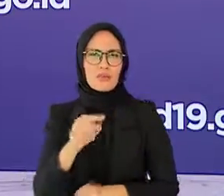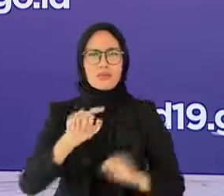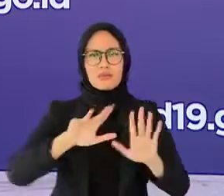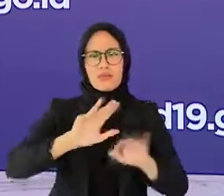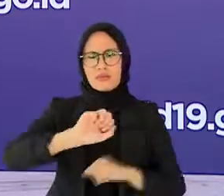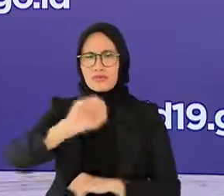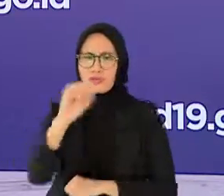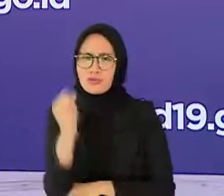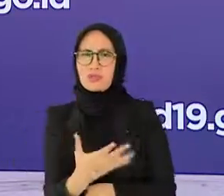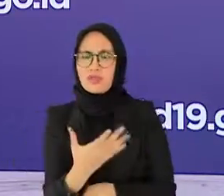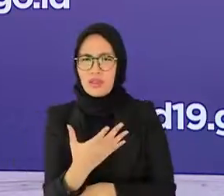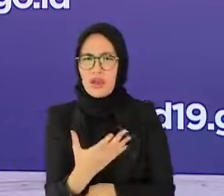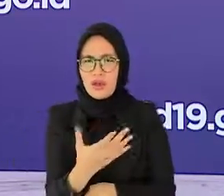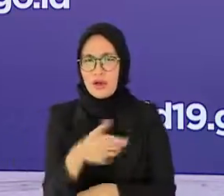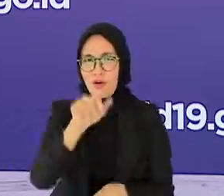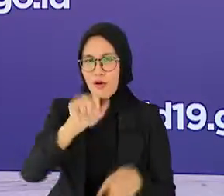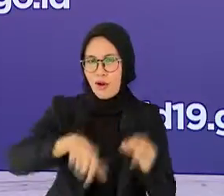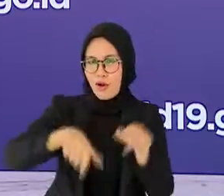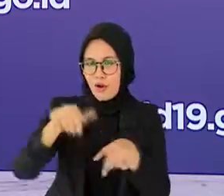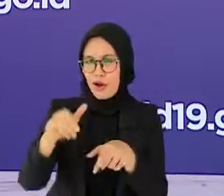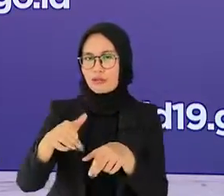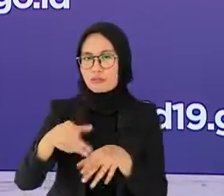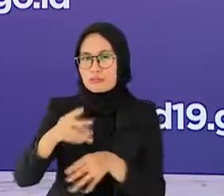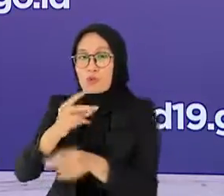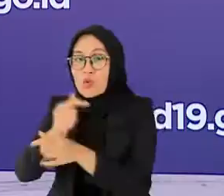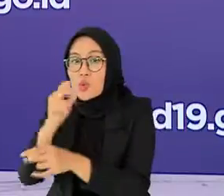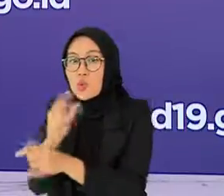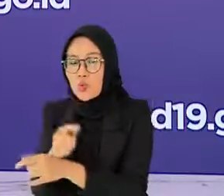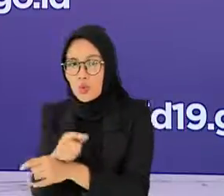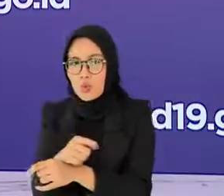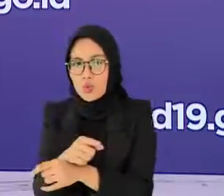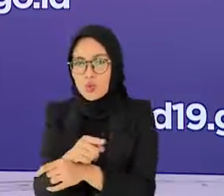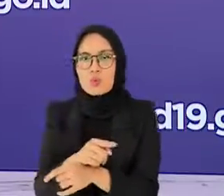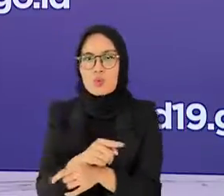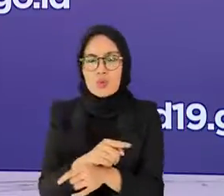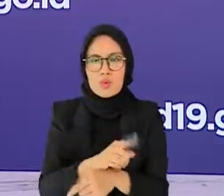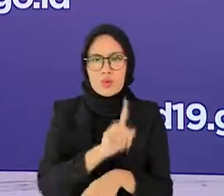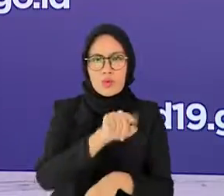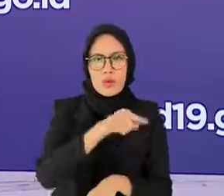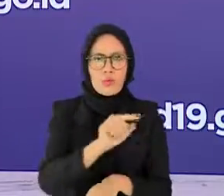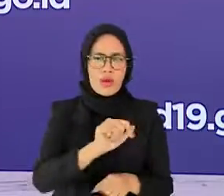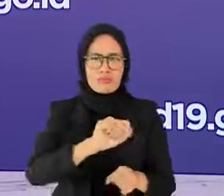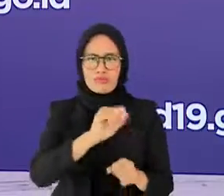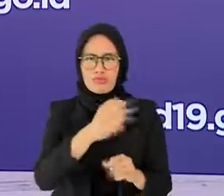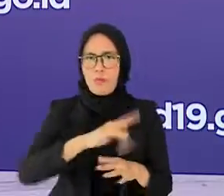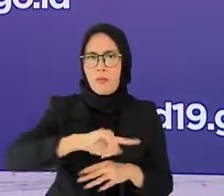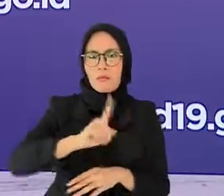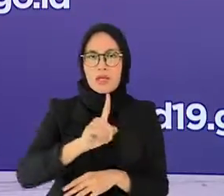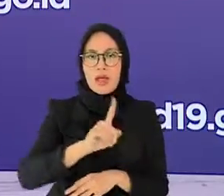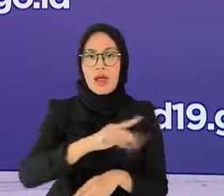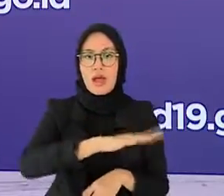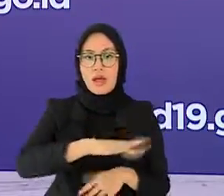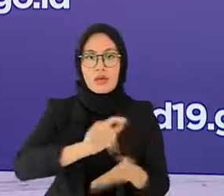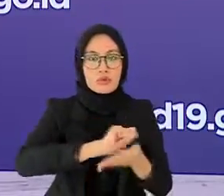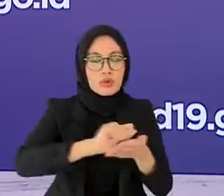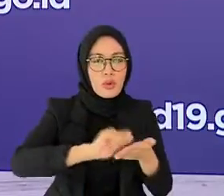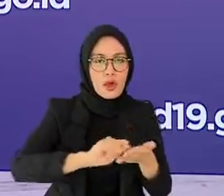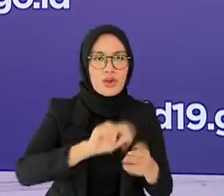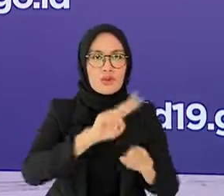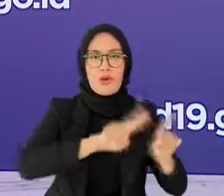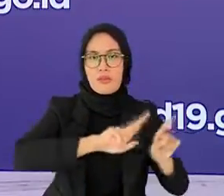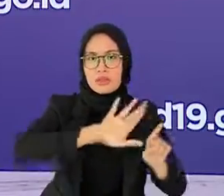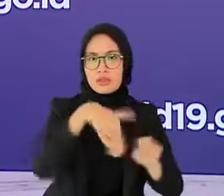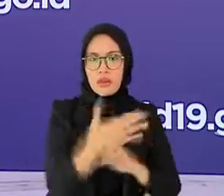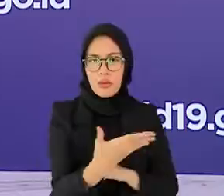juta tenaga pendidik dan 1,7 juta anak usia 12-17 tahun yang tergolong